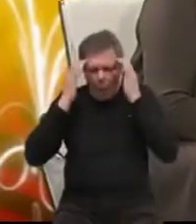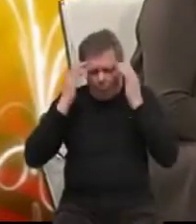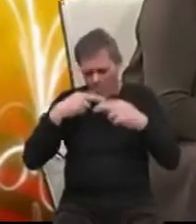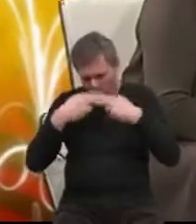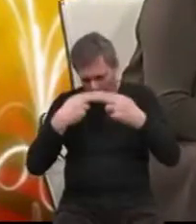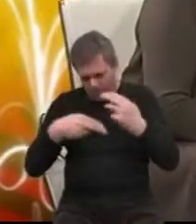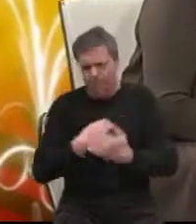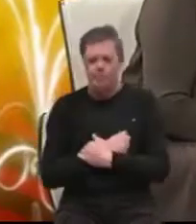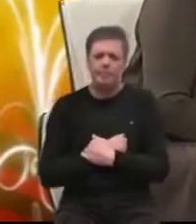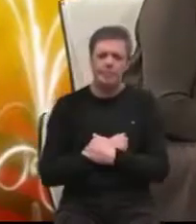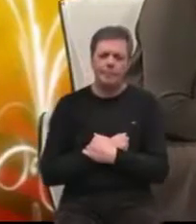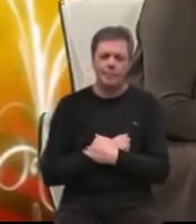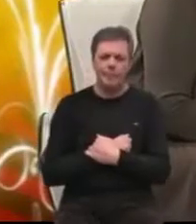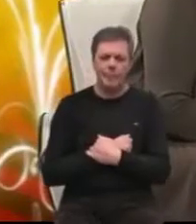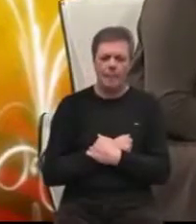po diagnozu.